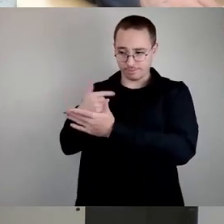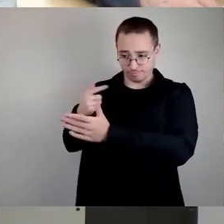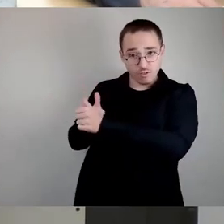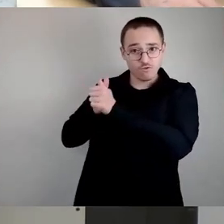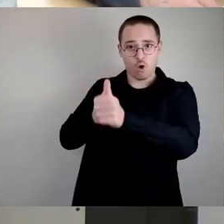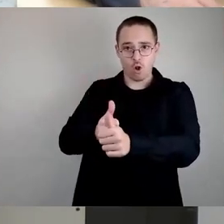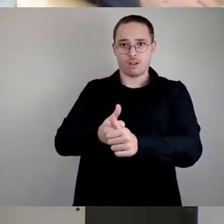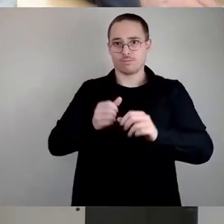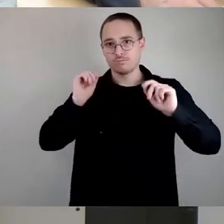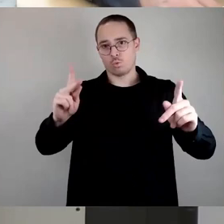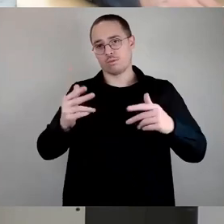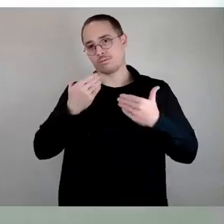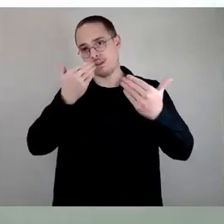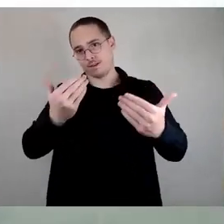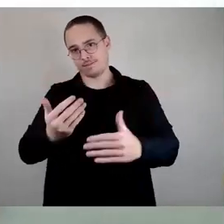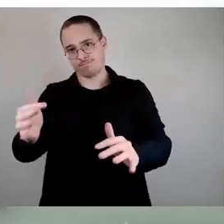Danke für die Aufmerksamkeit.